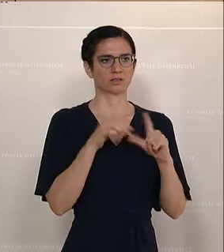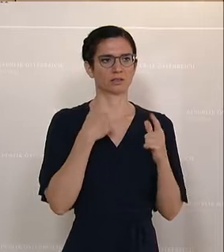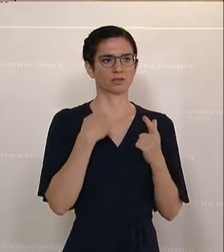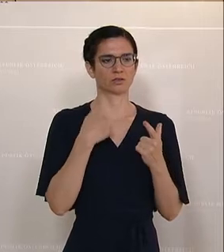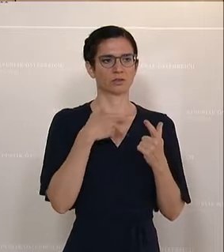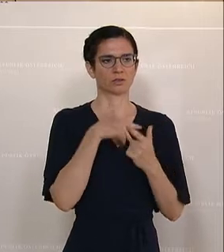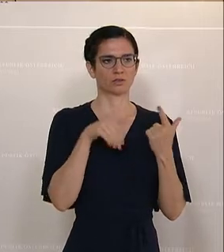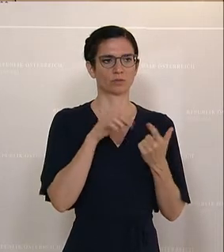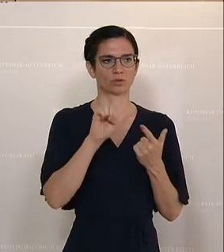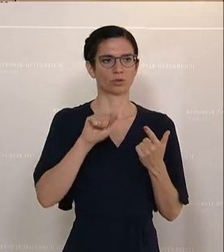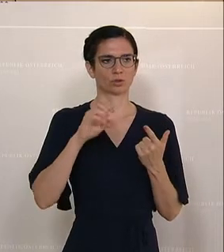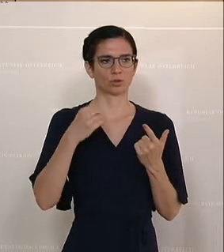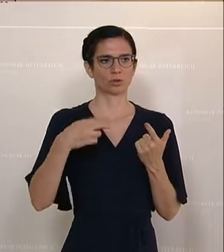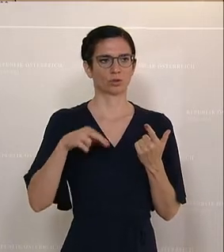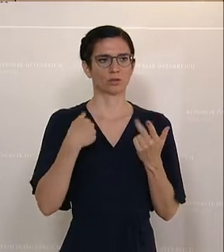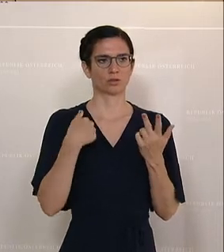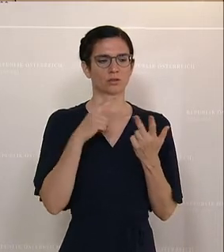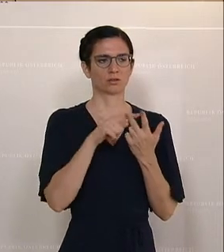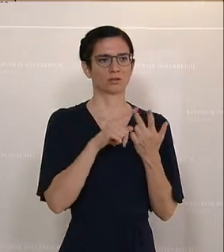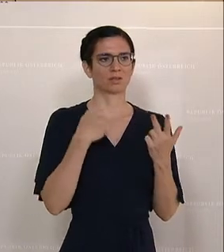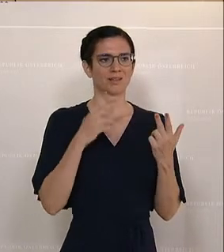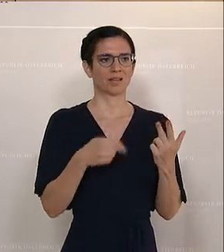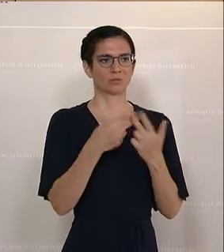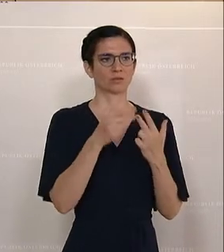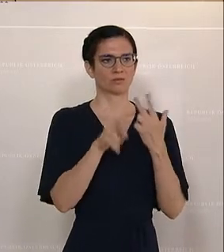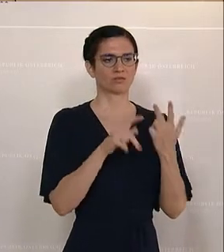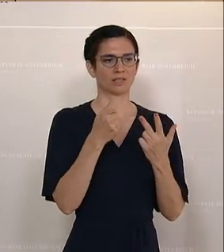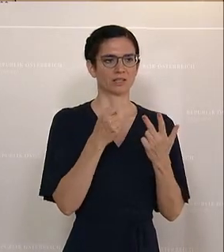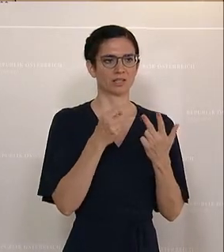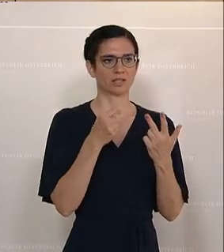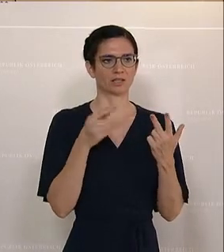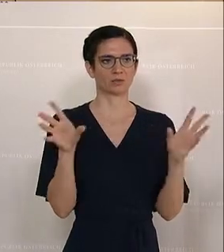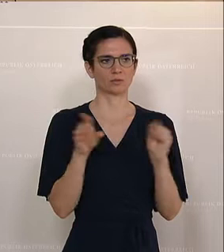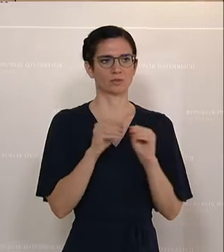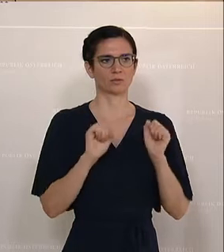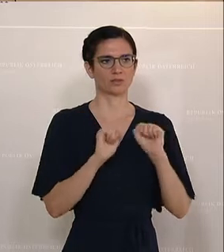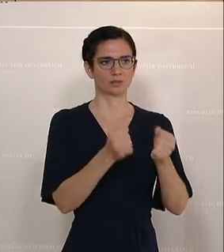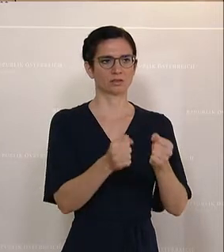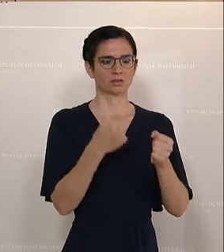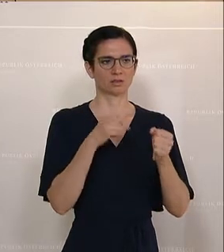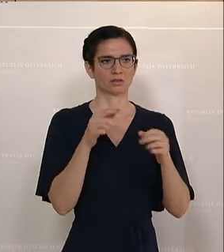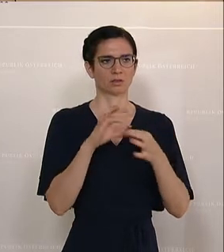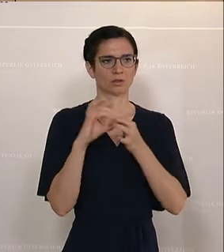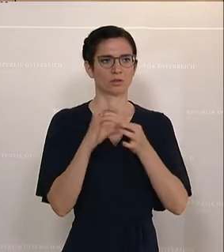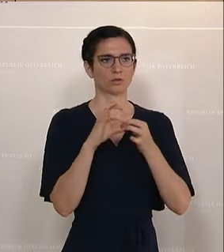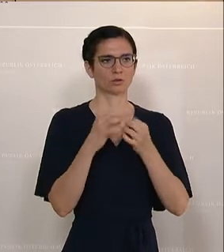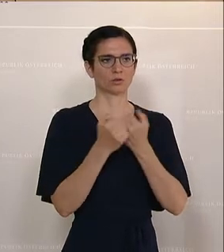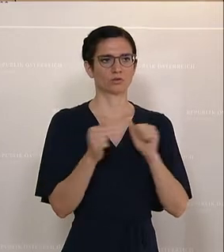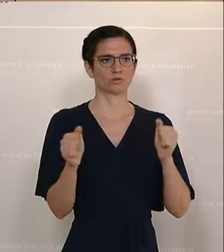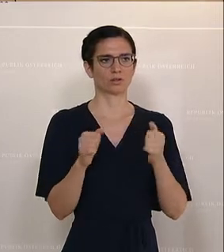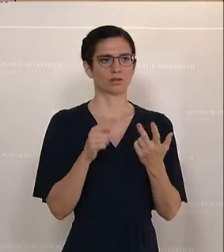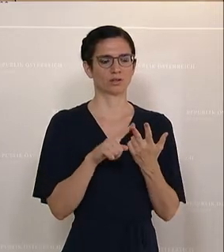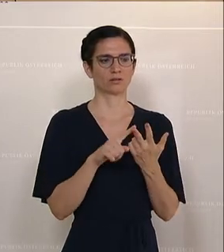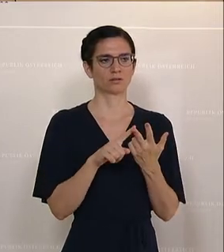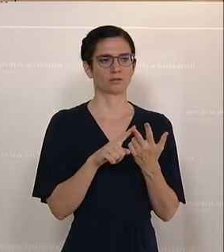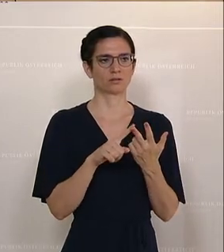Stöger, Valorisierung des Pflegegeldes, gemeinsame Initiative im koalitionsfreien Raum, aber jetzt